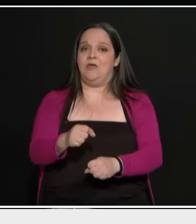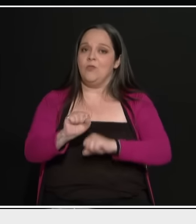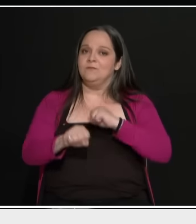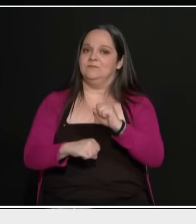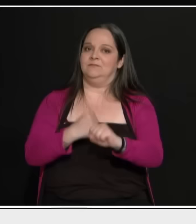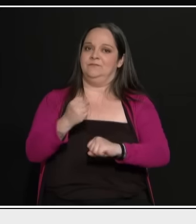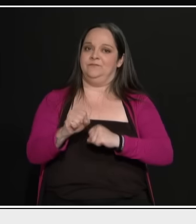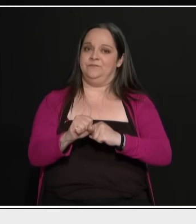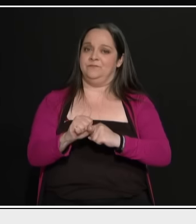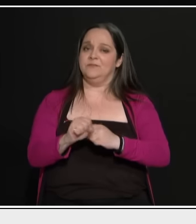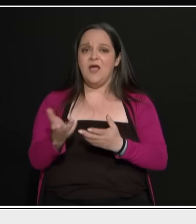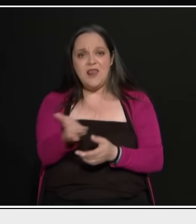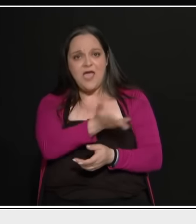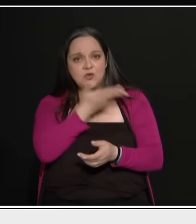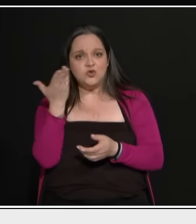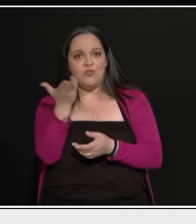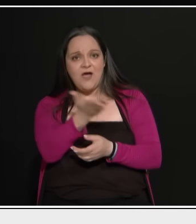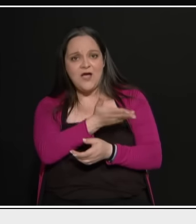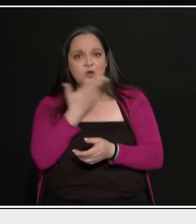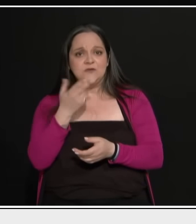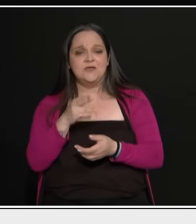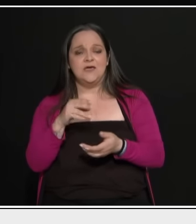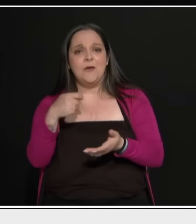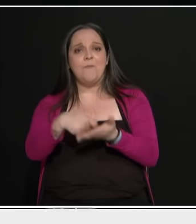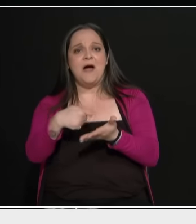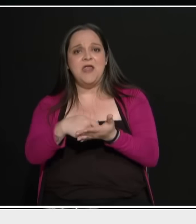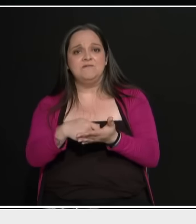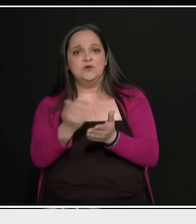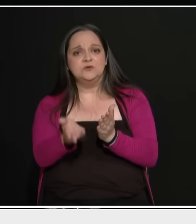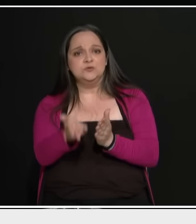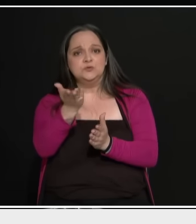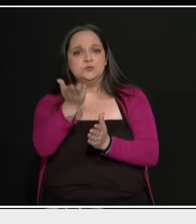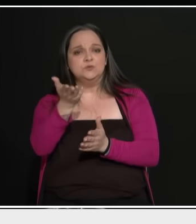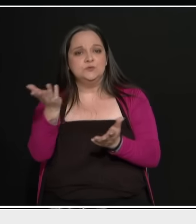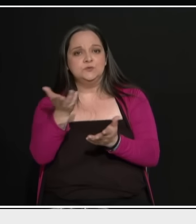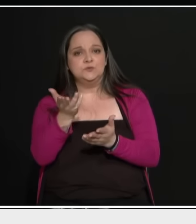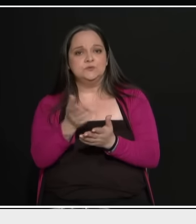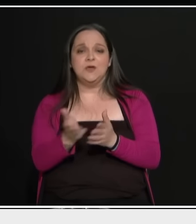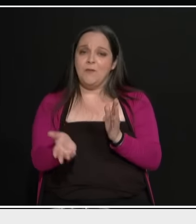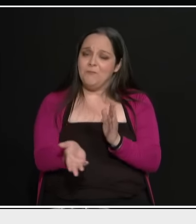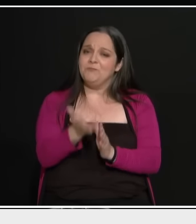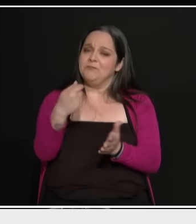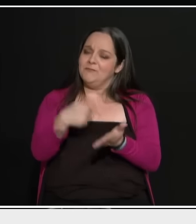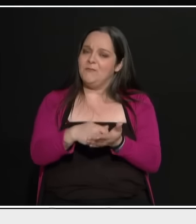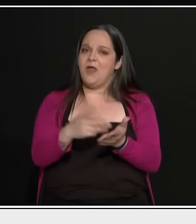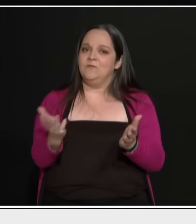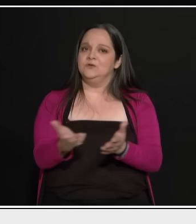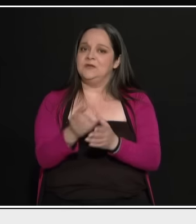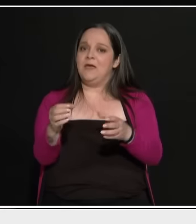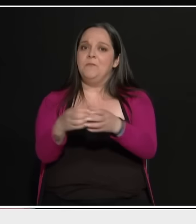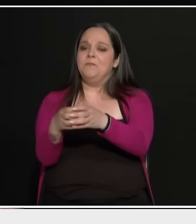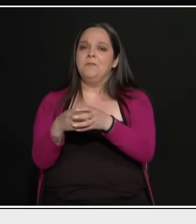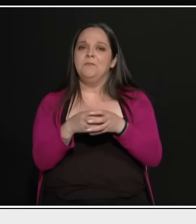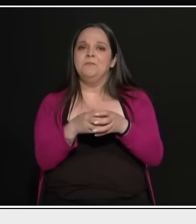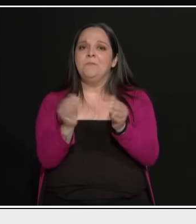Είναι δαπανηρό όμως, γιατί έχει ακριβήνει και το παράβολο. Εγώ δεν είμαι. Εντάξει, παράβολο το βρίσκω. Και για όλα τα μικρά κόμματα όλοι αναρωτιούνται, μα